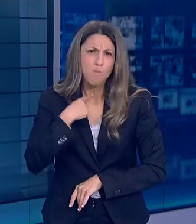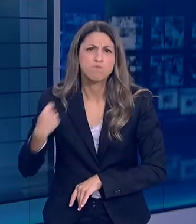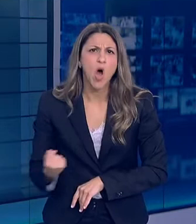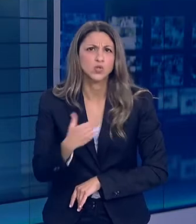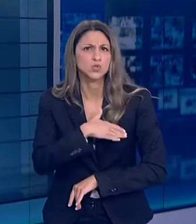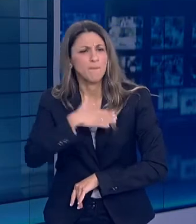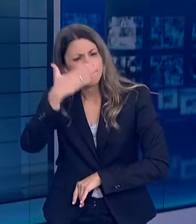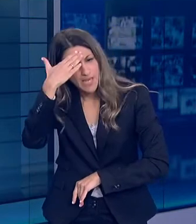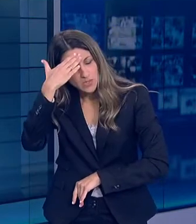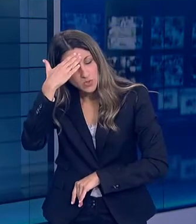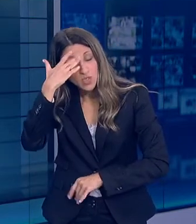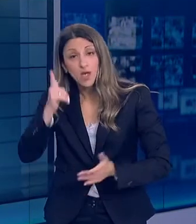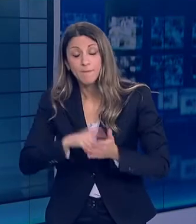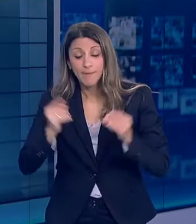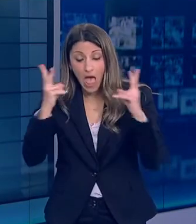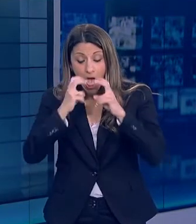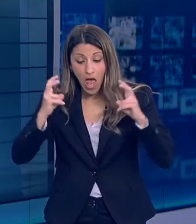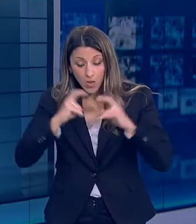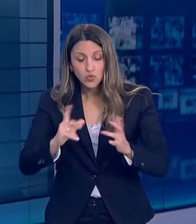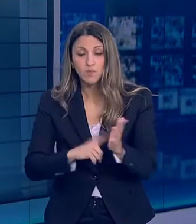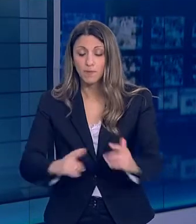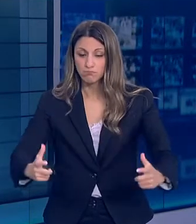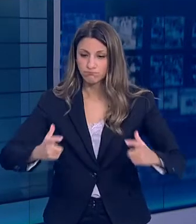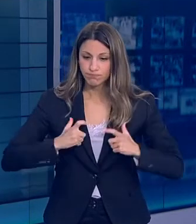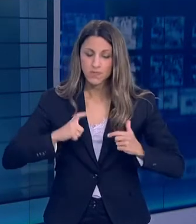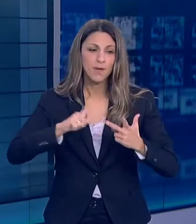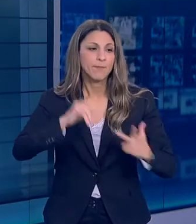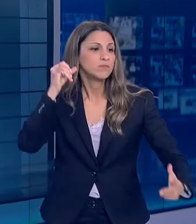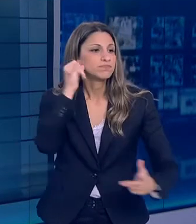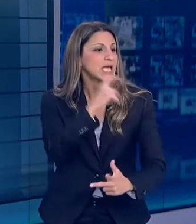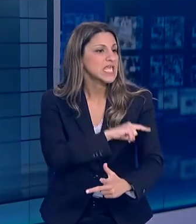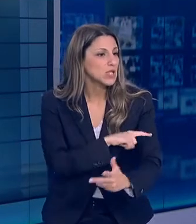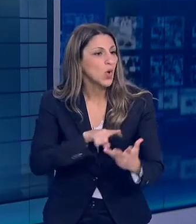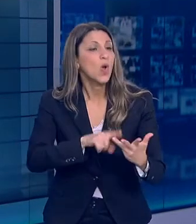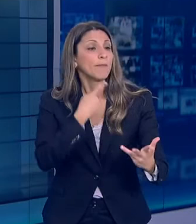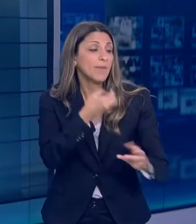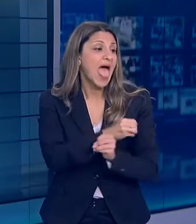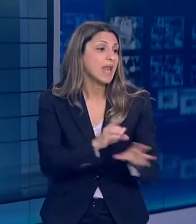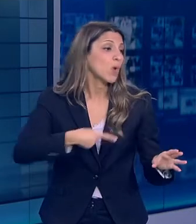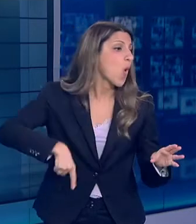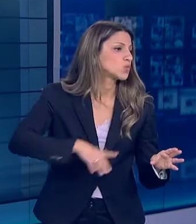ειδοποιώ τους δικούς μου να απομονώνομαι να παίρνω έγκυρα και όταν χρειάζεται θεραπεία